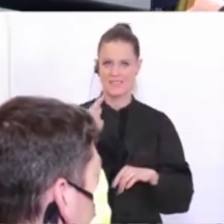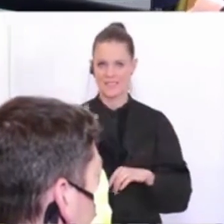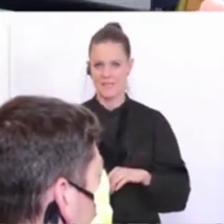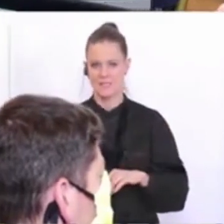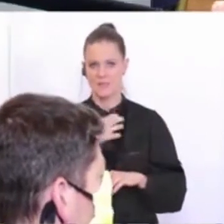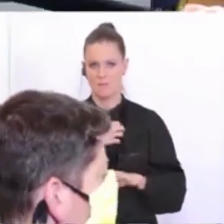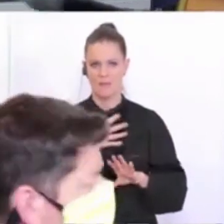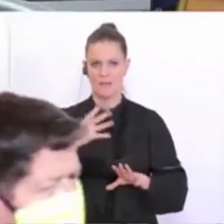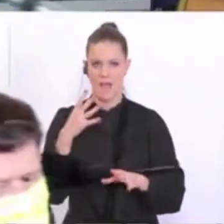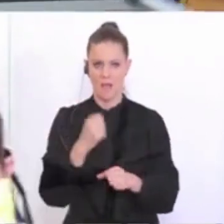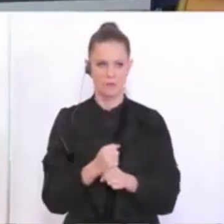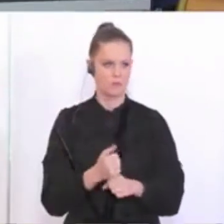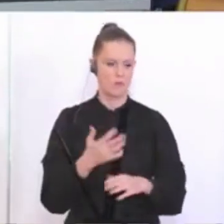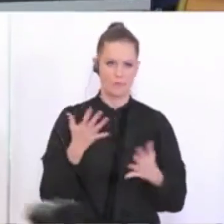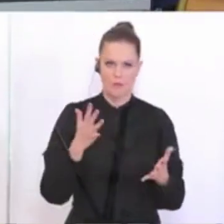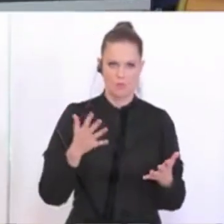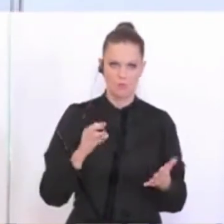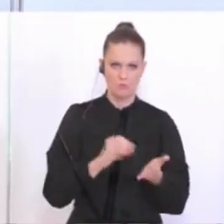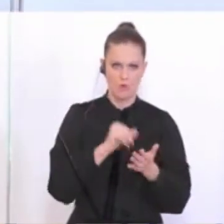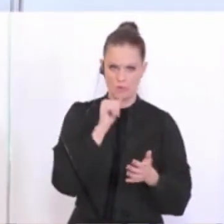Joggen eingehalten werden? Nein, soweit sind wir noch nicht.